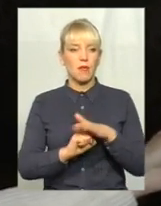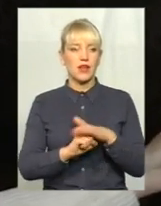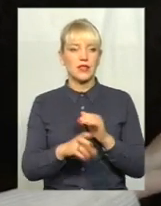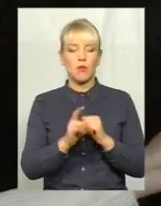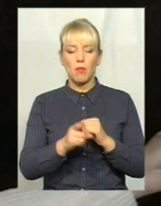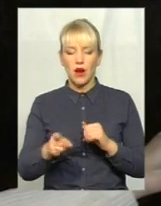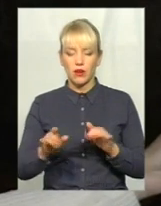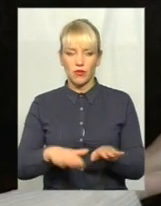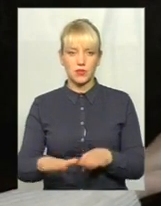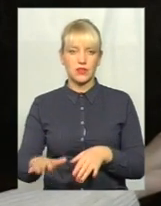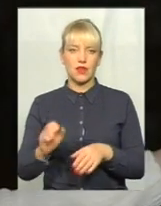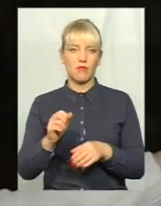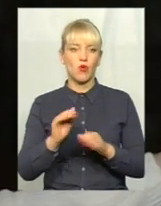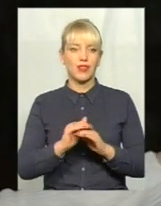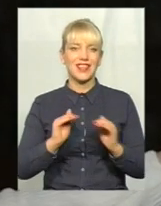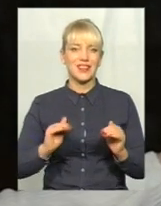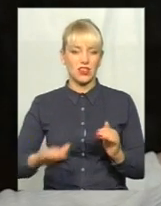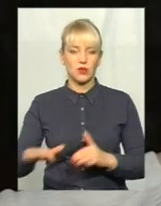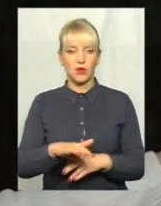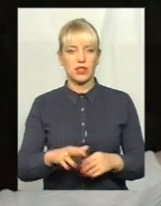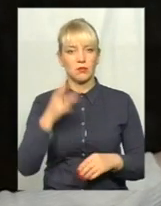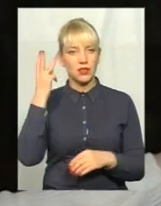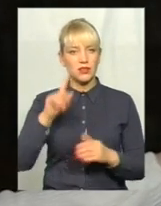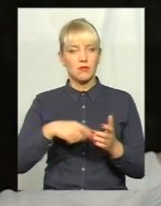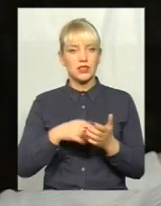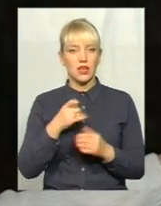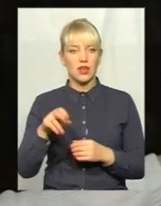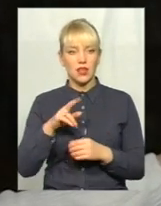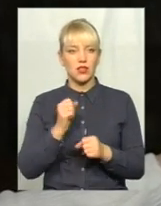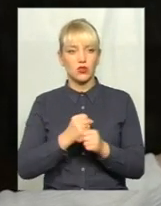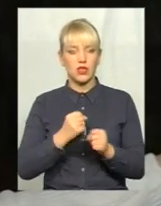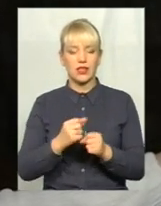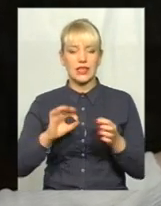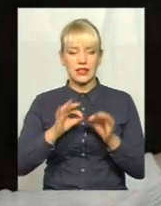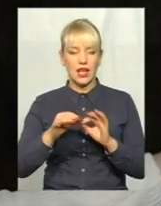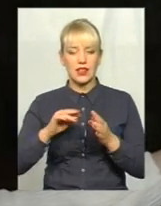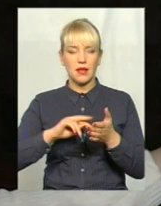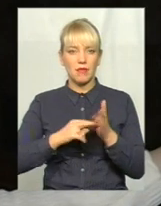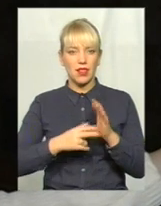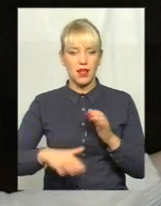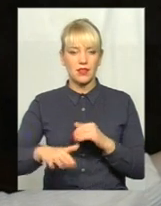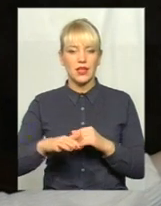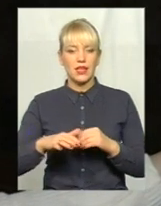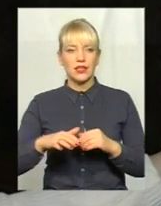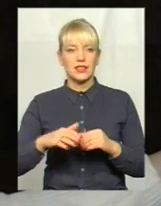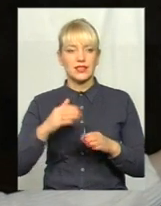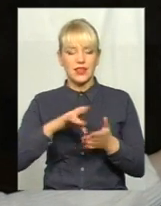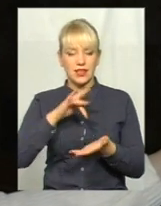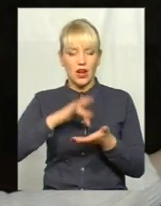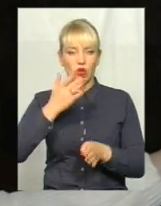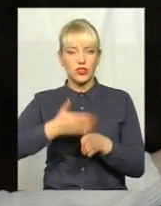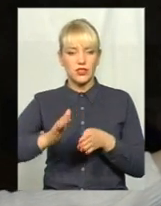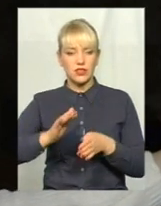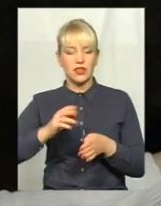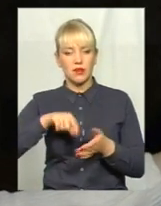місцям, по дитячим майданчикам. Хмельницька міська рада розробляє детальний план території центральної частини міста Хмельницького і коригується